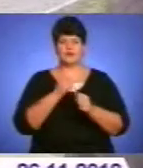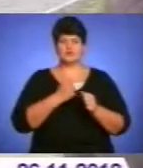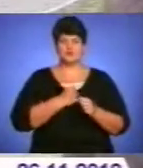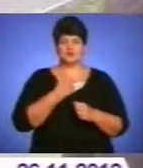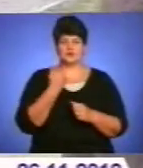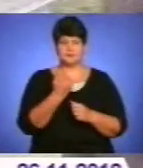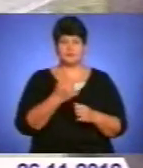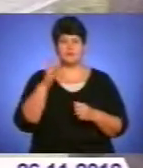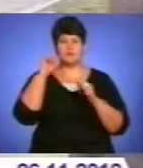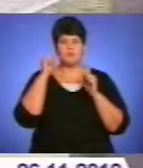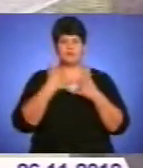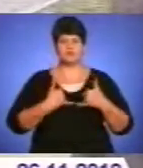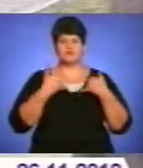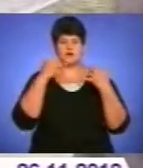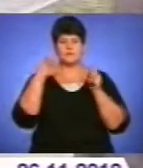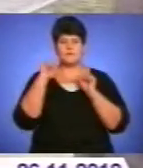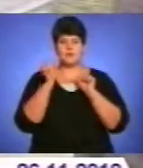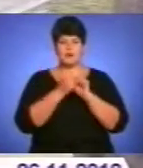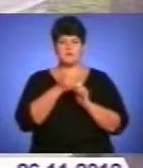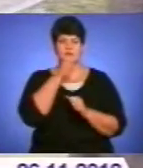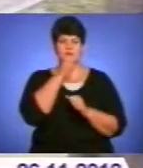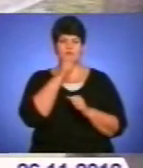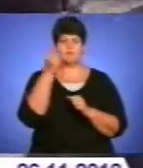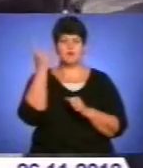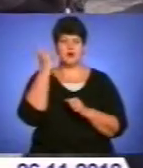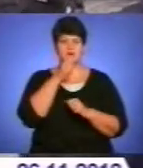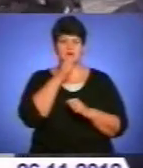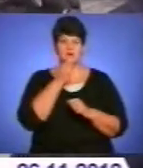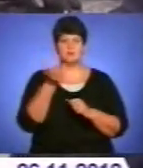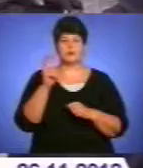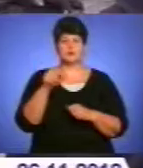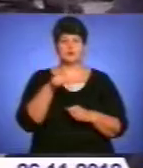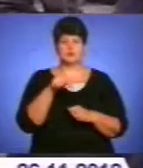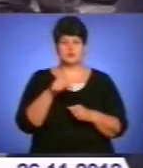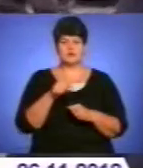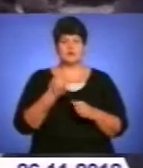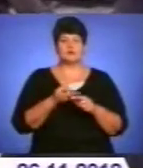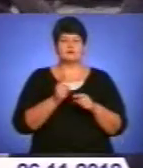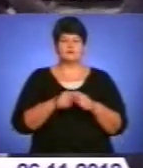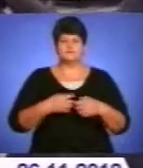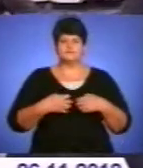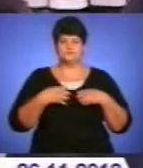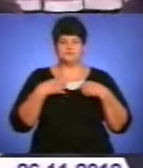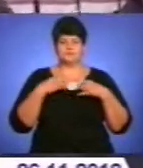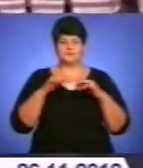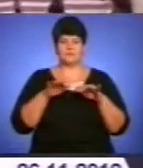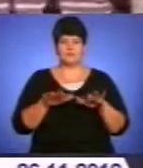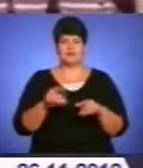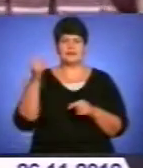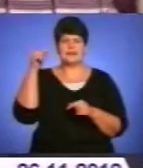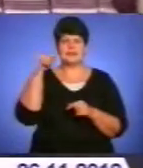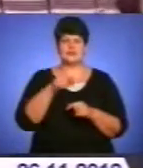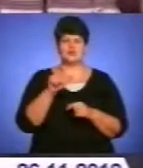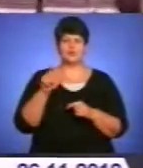'яті, пам'яті дідів, прадідів і ми приходимо сюди. Це страшна подія, це страшна подія. Тисячі людей